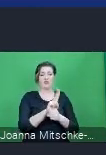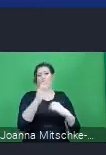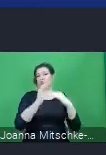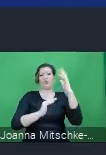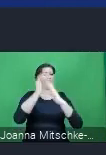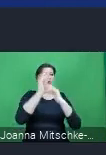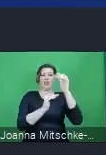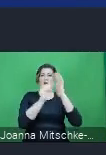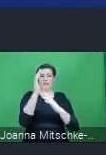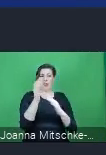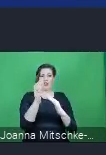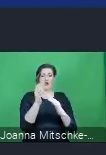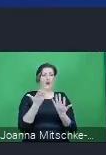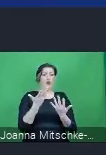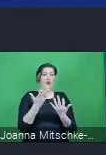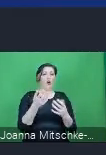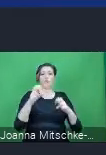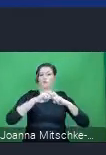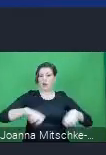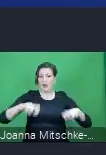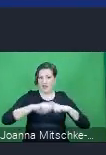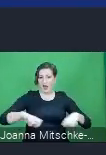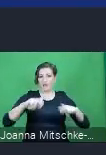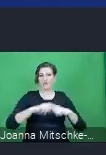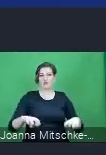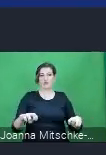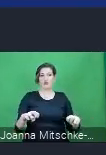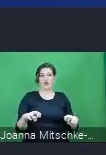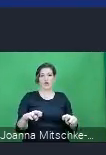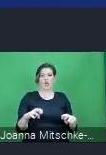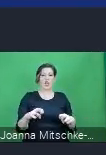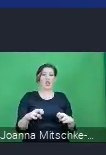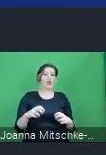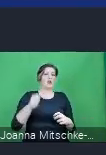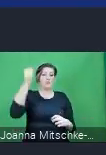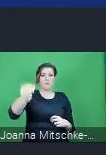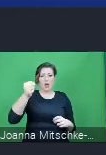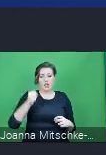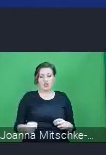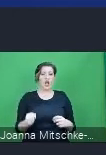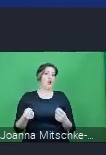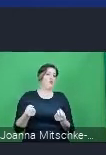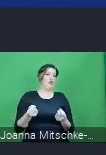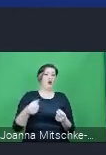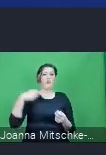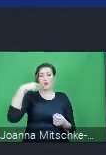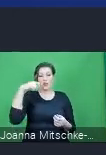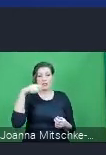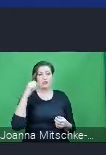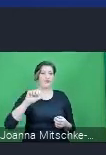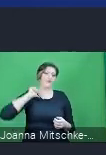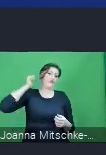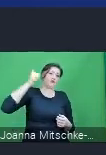tutaj instytucjom badawczym, marszałkom województwa, wojewodom, wójtom, burmistrzom, prezydentom, starostwom.